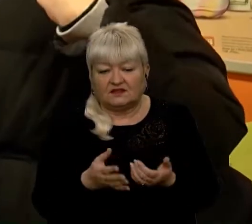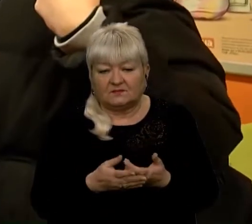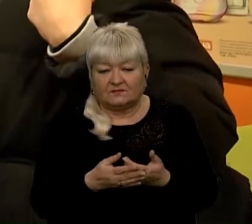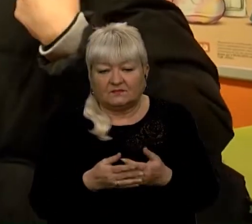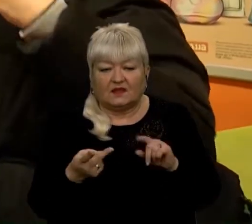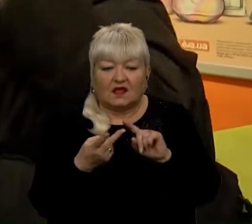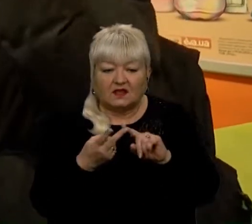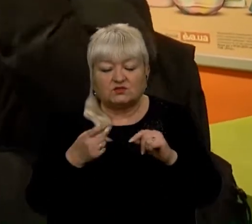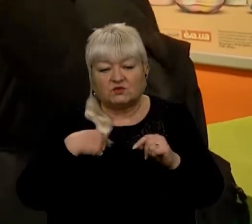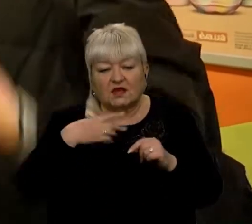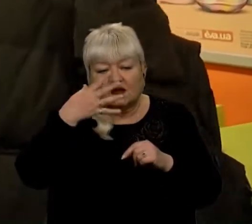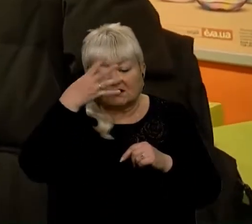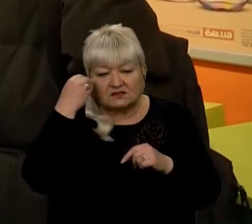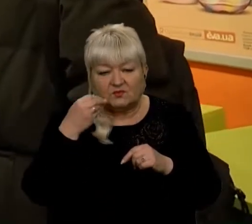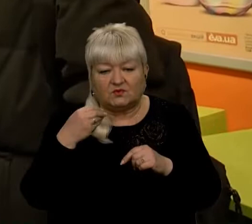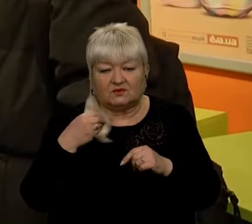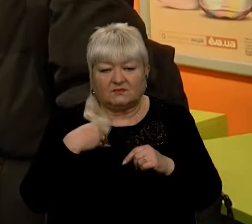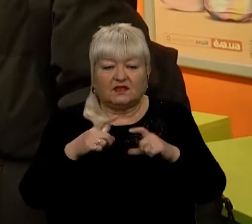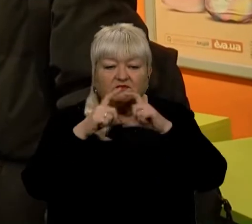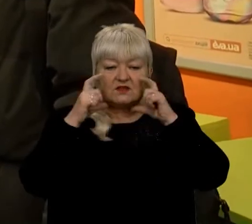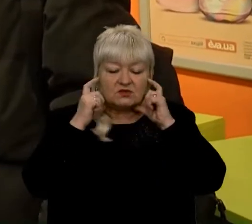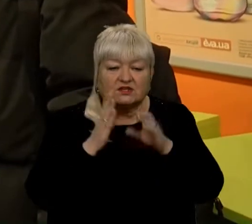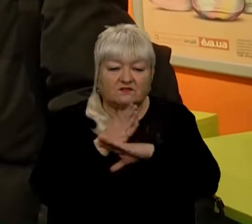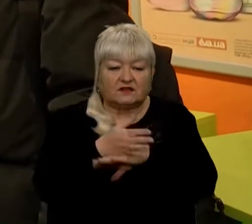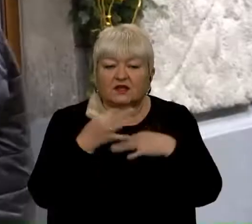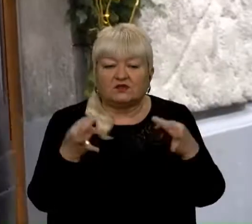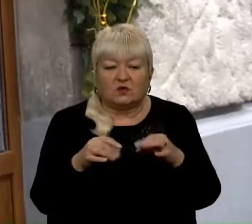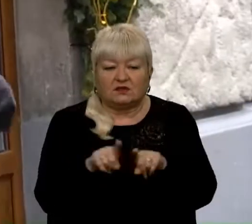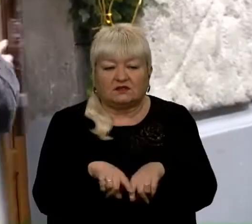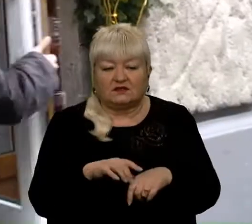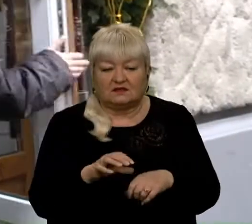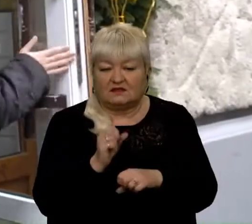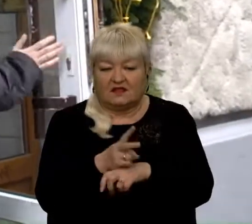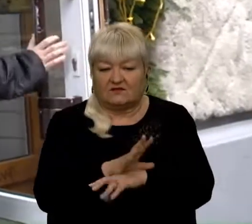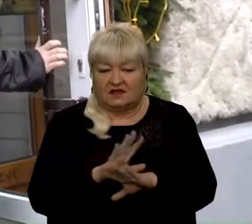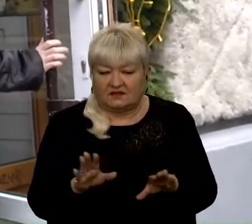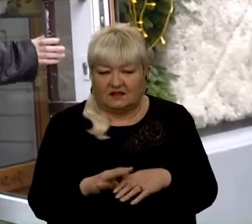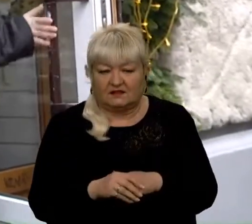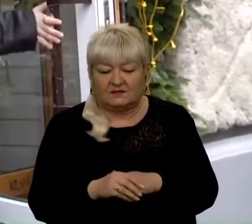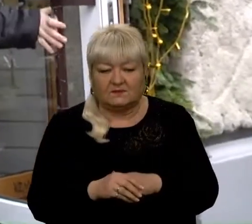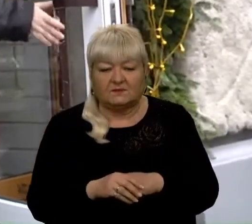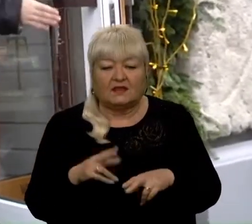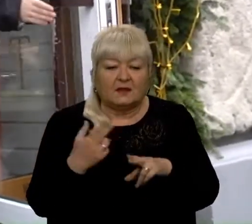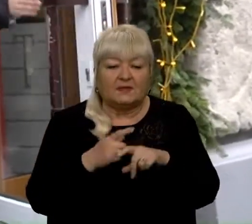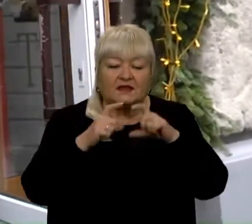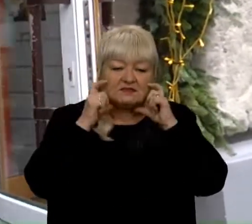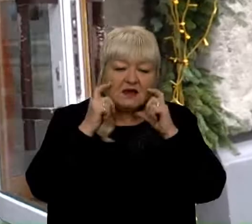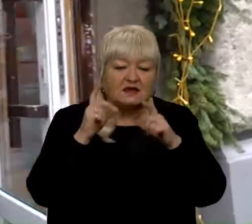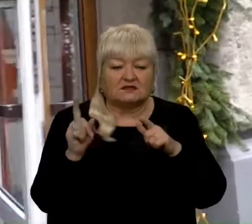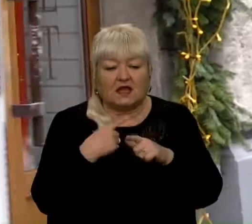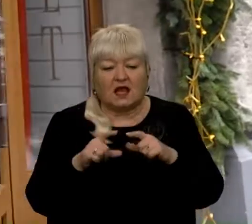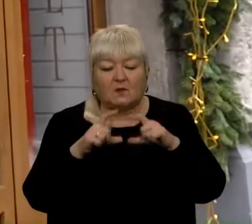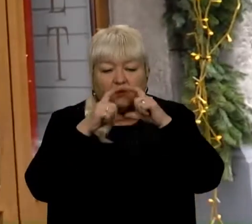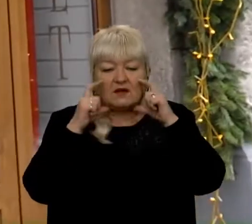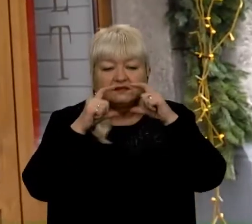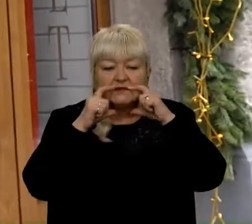А працює, забула, що вона там. Я наділа шарфі, зайшла, ніколи так ніхто не виганяв. Гиркають на неслухів без маски або в масці під носом і в